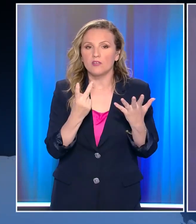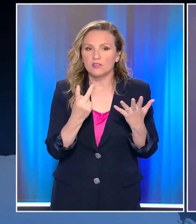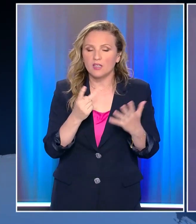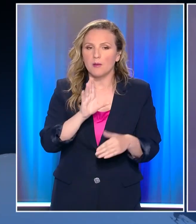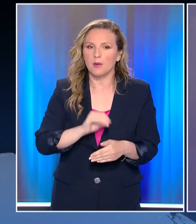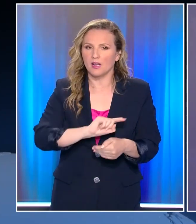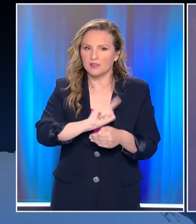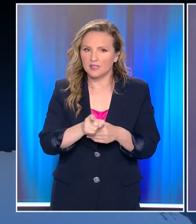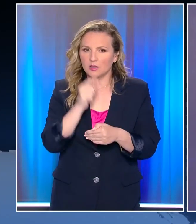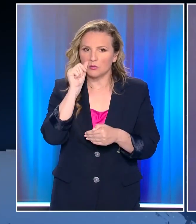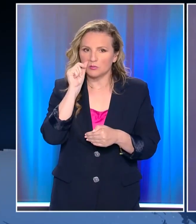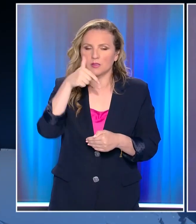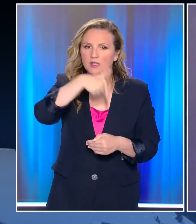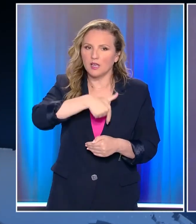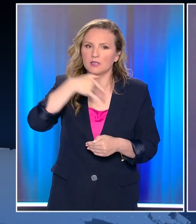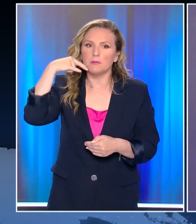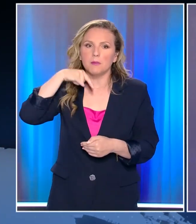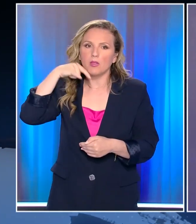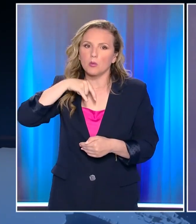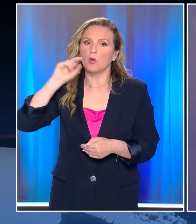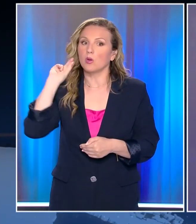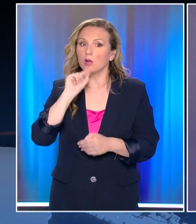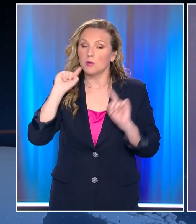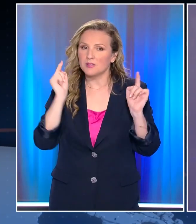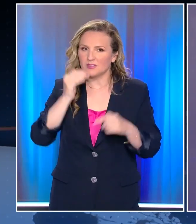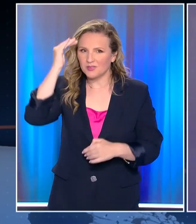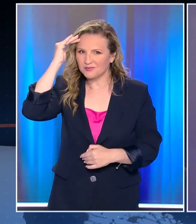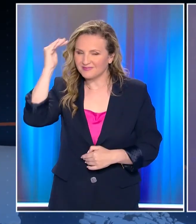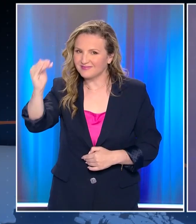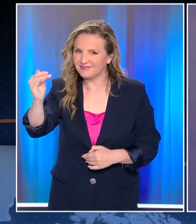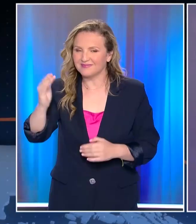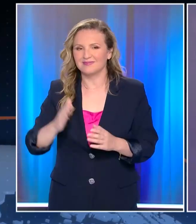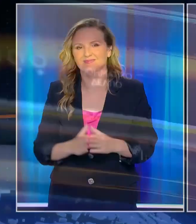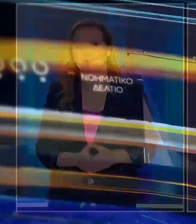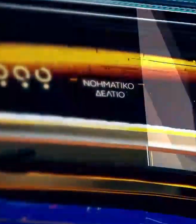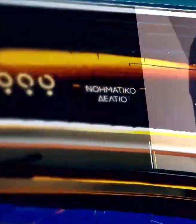ειδήσεων του ΟΠΕΝ στις 7 παρατέταρτο με το Γιάννη Παπαδόπουλο. Καλό απόγευμα σε όλους.